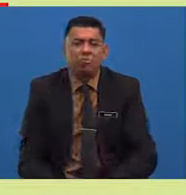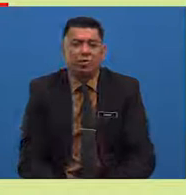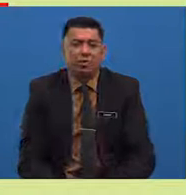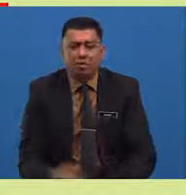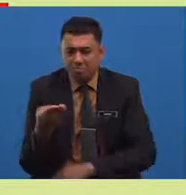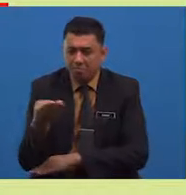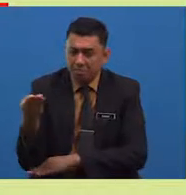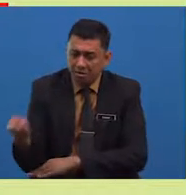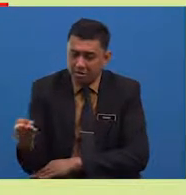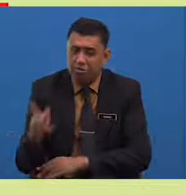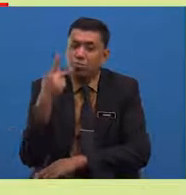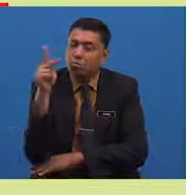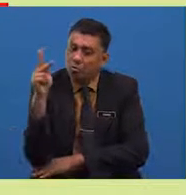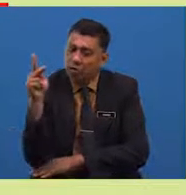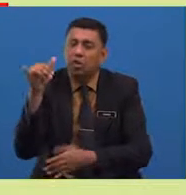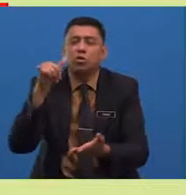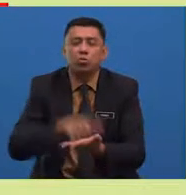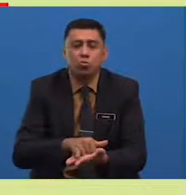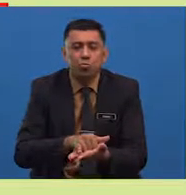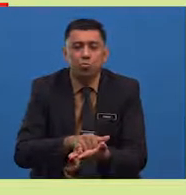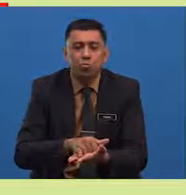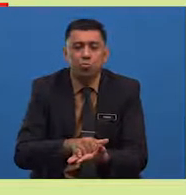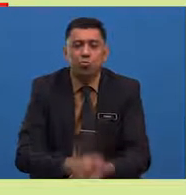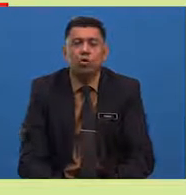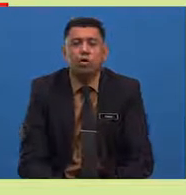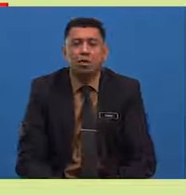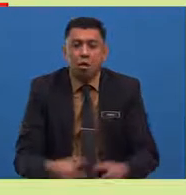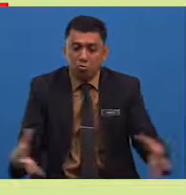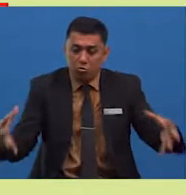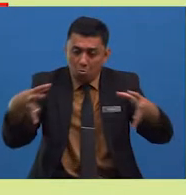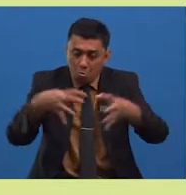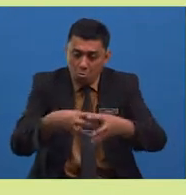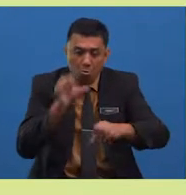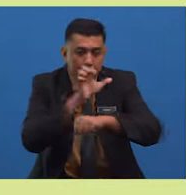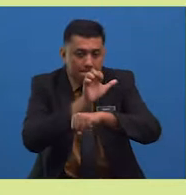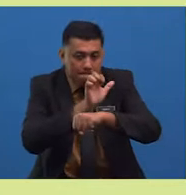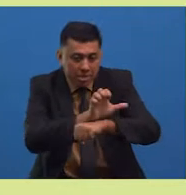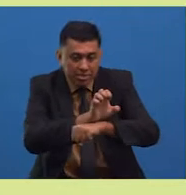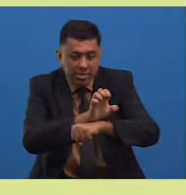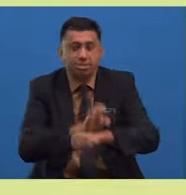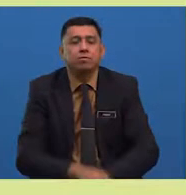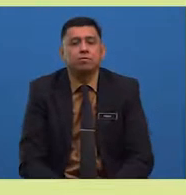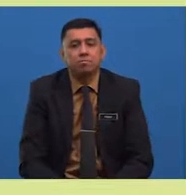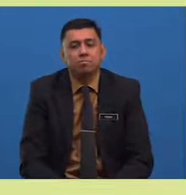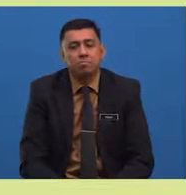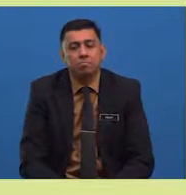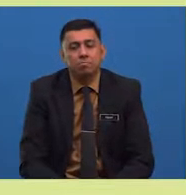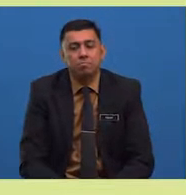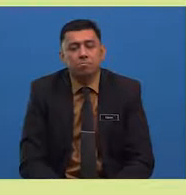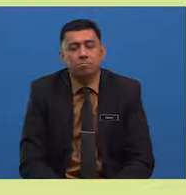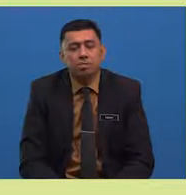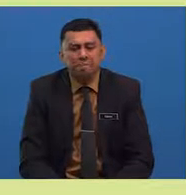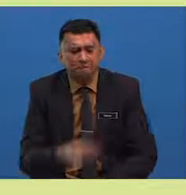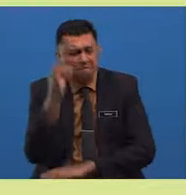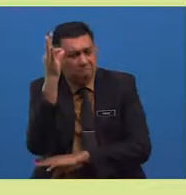kuning berkilau-kilau itu ialah selonggok emas. Si bongsu pun